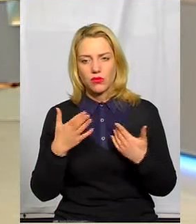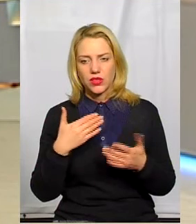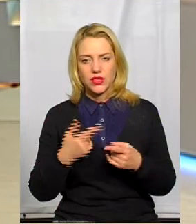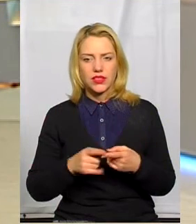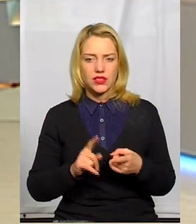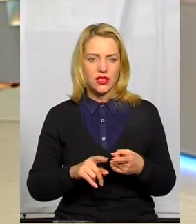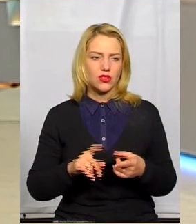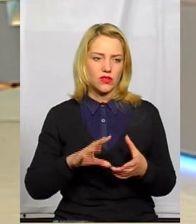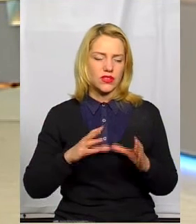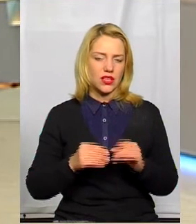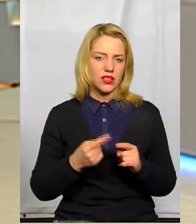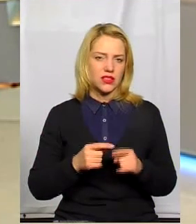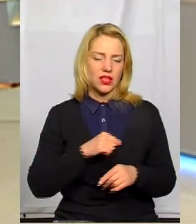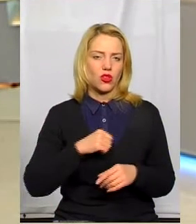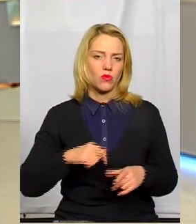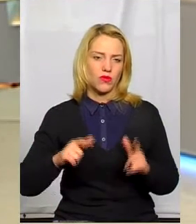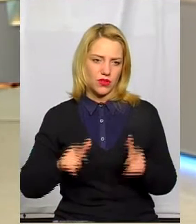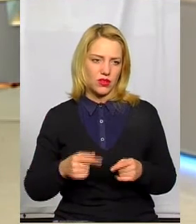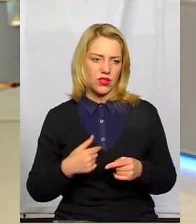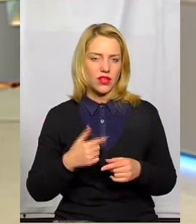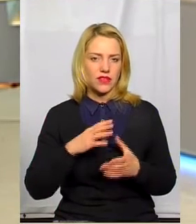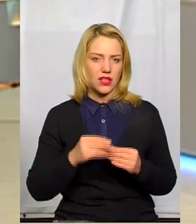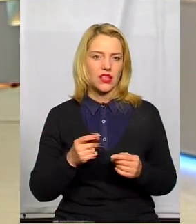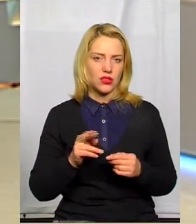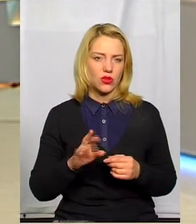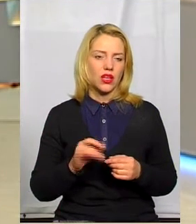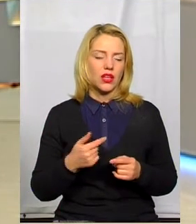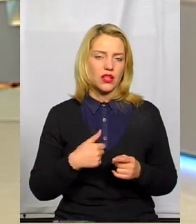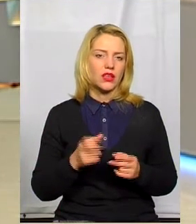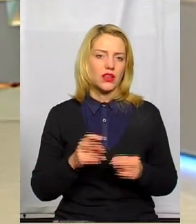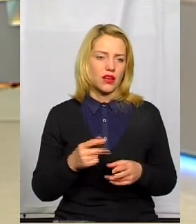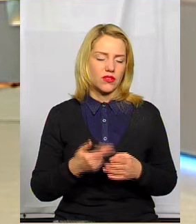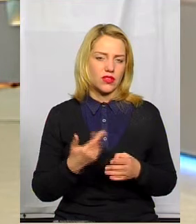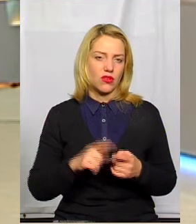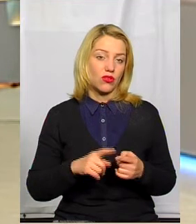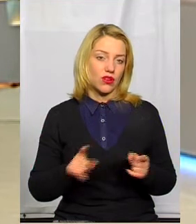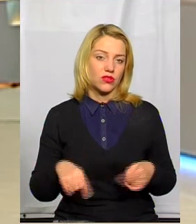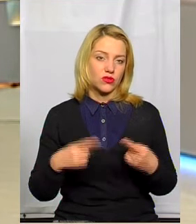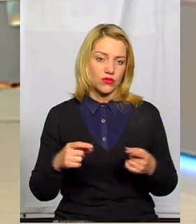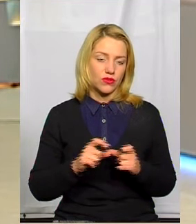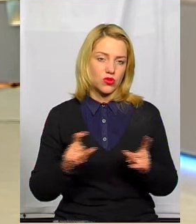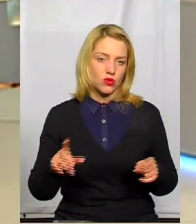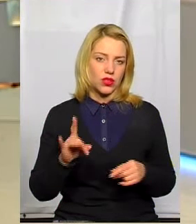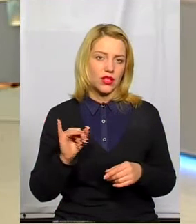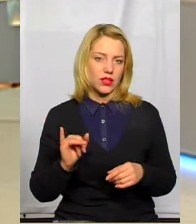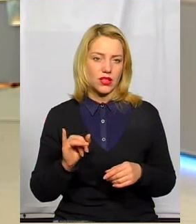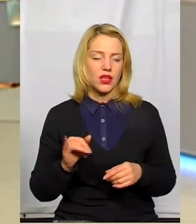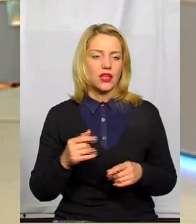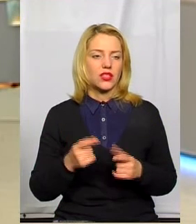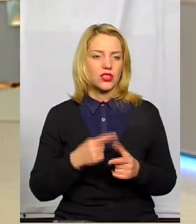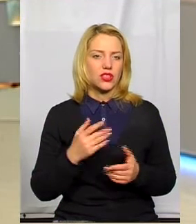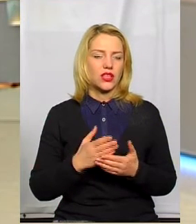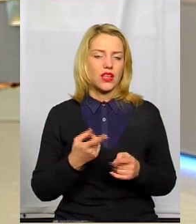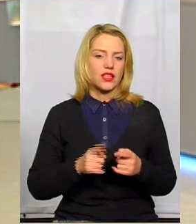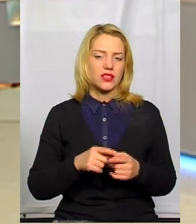запрошували друзів, знайомих. взагалі, це добровільно? Розумієте, я про це веду. Чи це просто організовується, в школах сказали треба і приходять, чи є